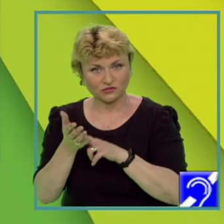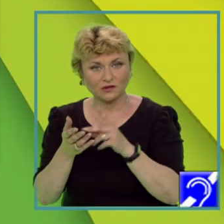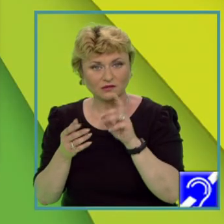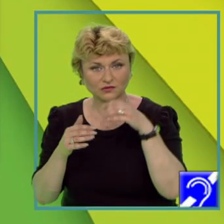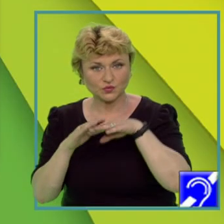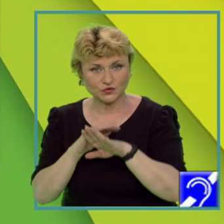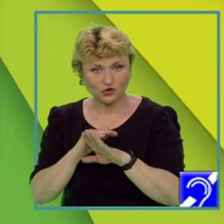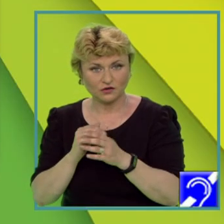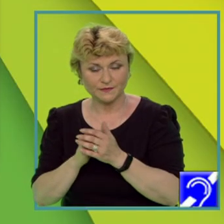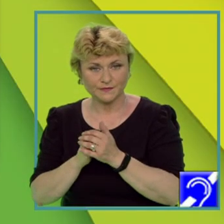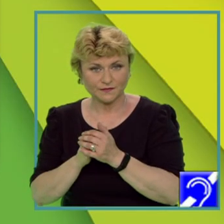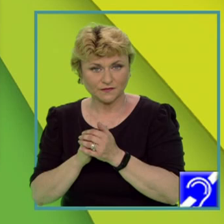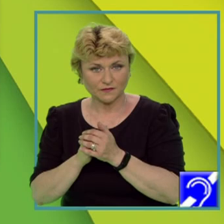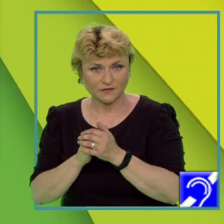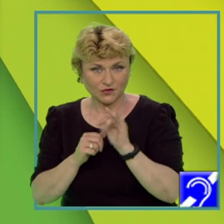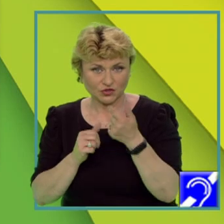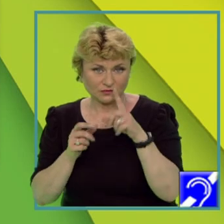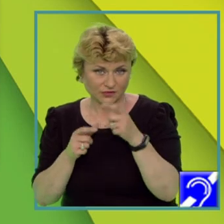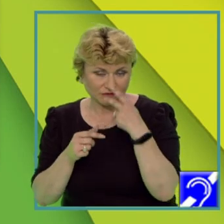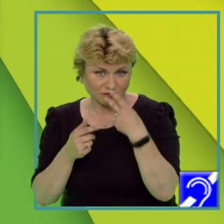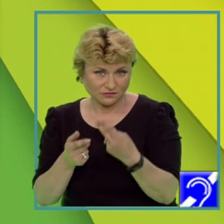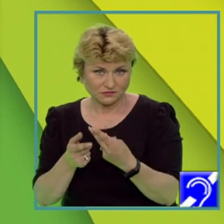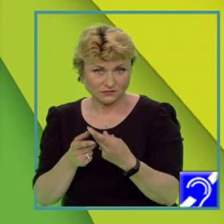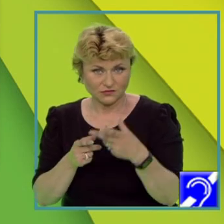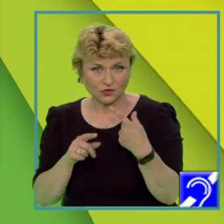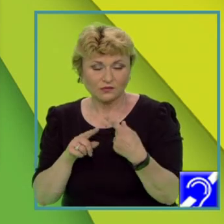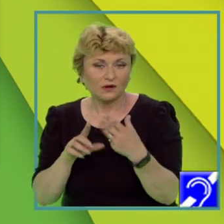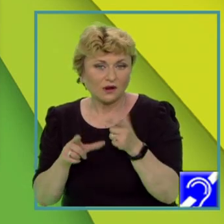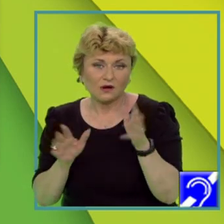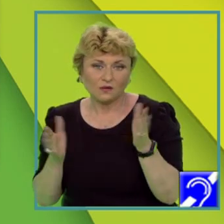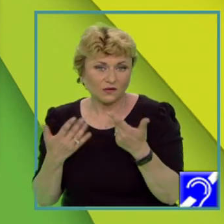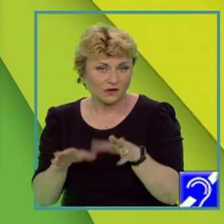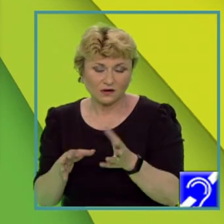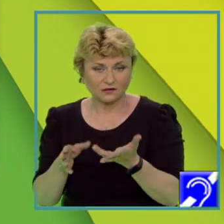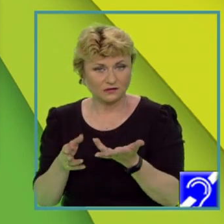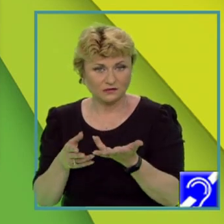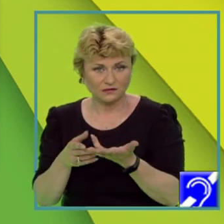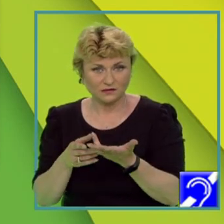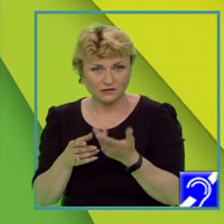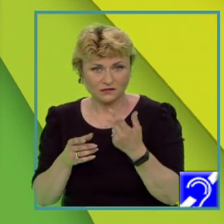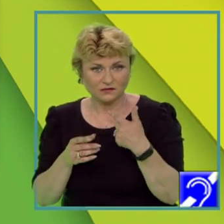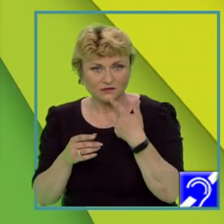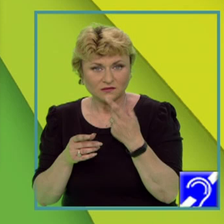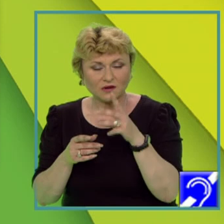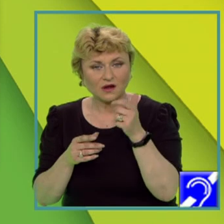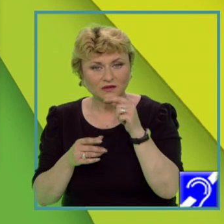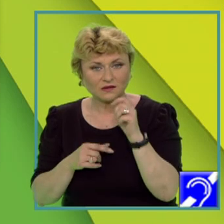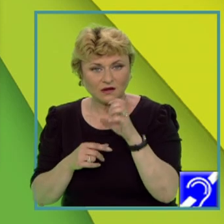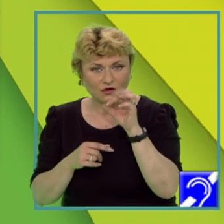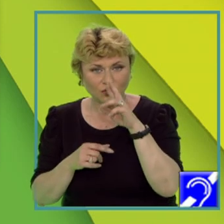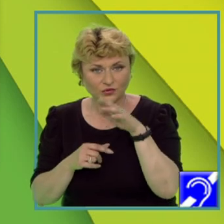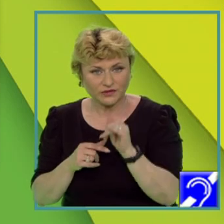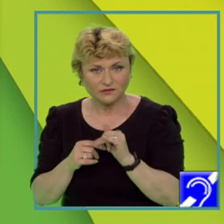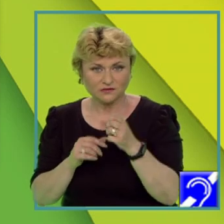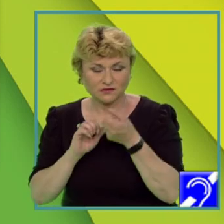Nota 1. Deosebirile se pot referi la oricare dintre următoarele aspecte ale reliefului. Mod de formare, categorii sau tipuri de